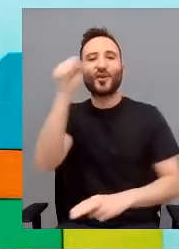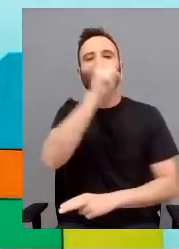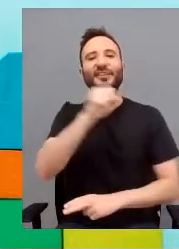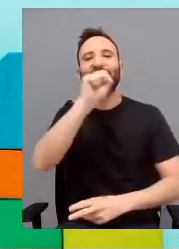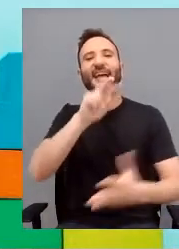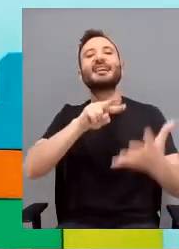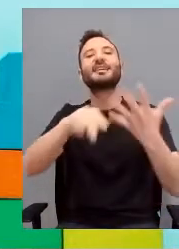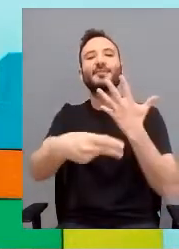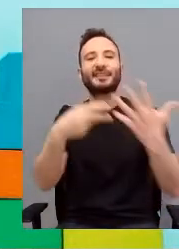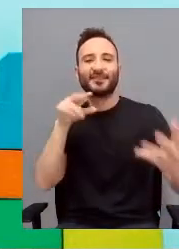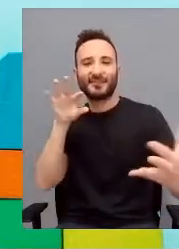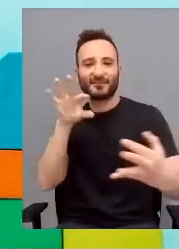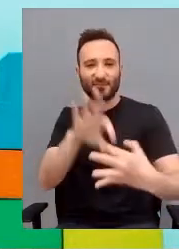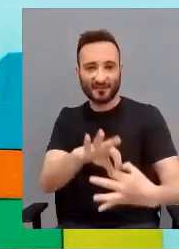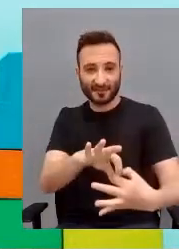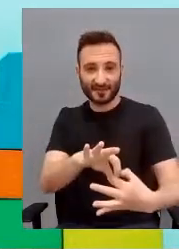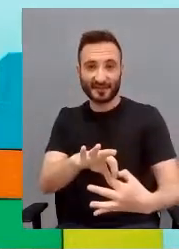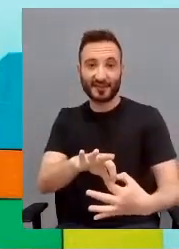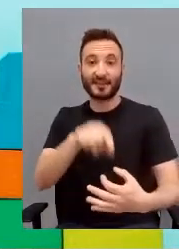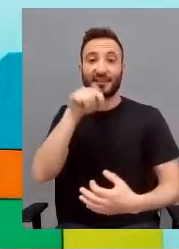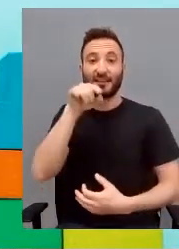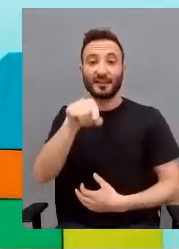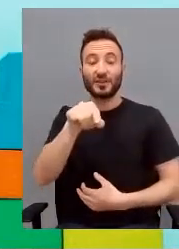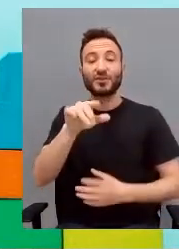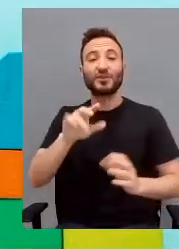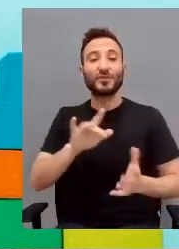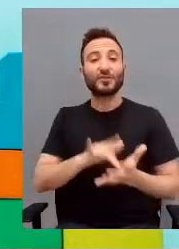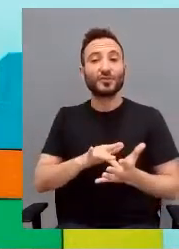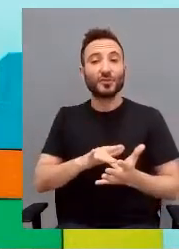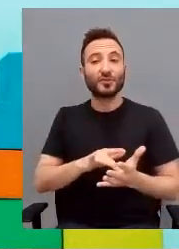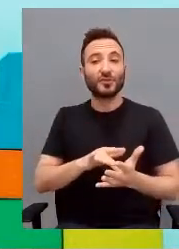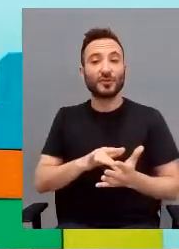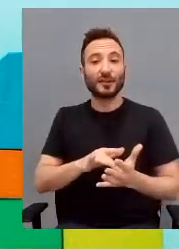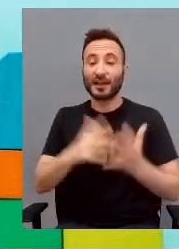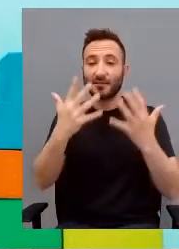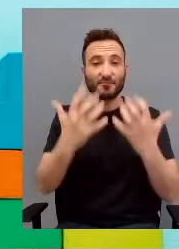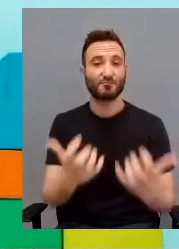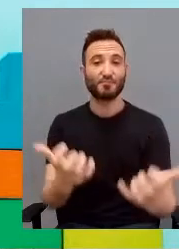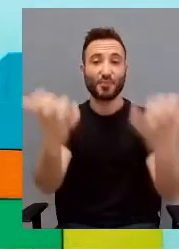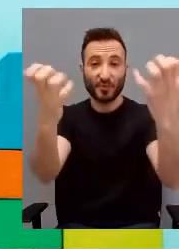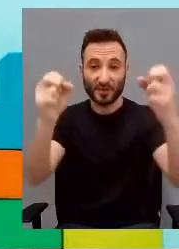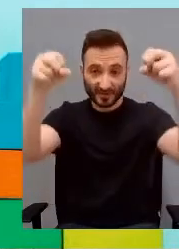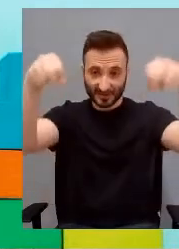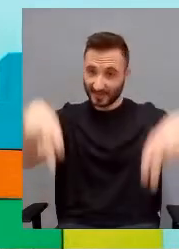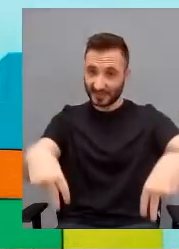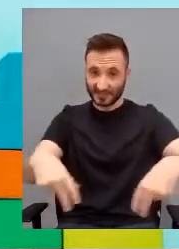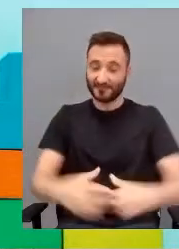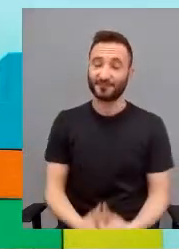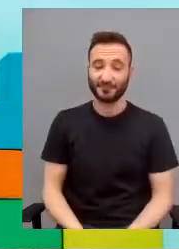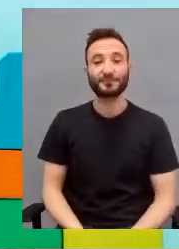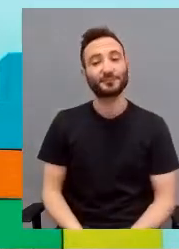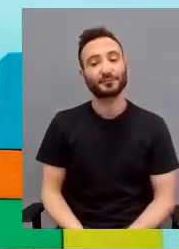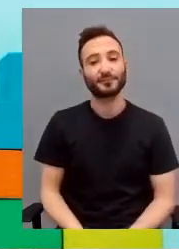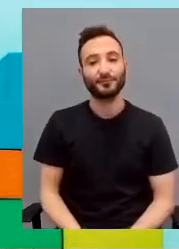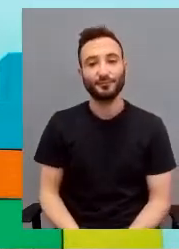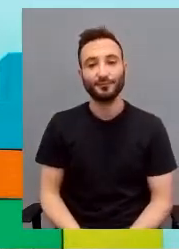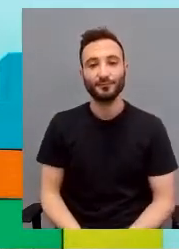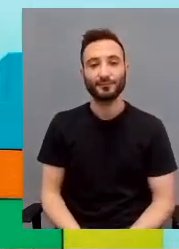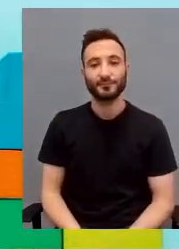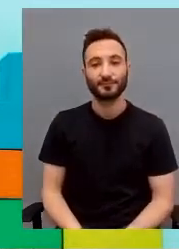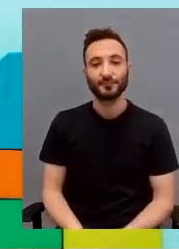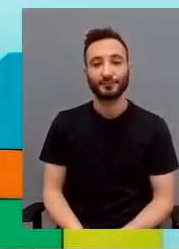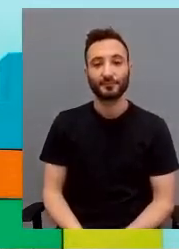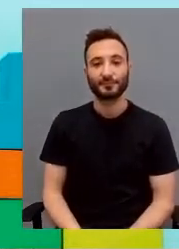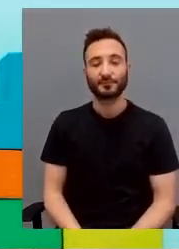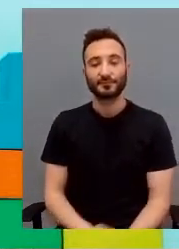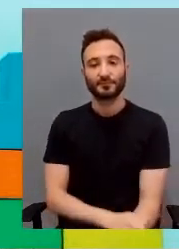toccano jazz e inizialmente si pubblicano oggi invece dopo un percorso che hanno fatto sono molto